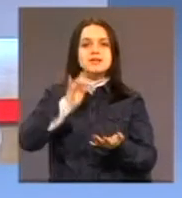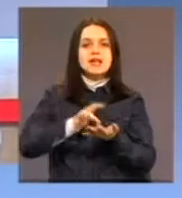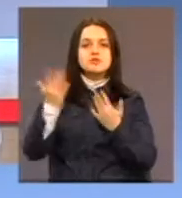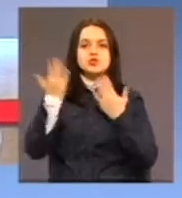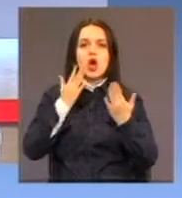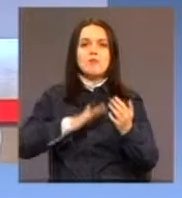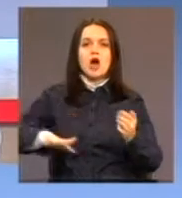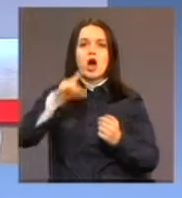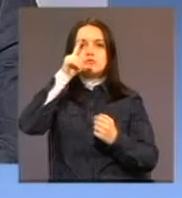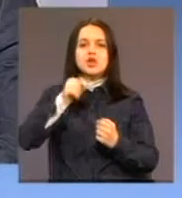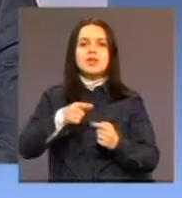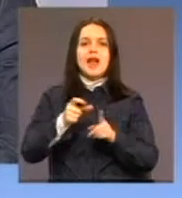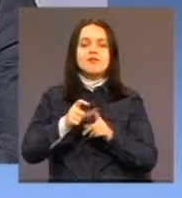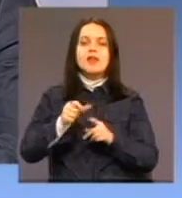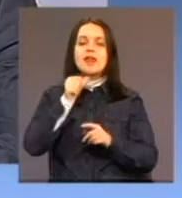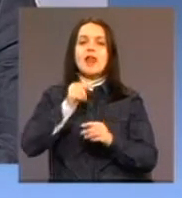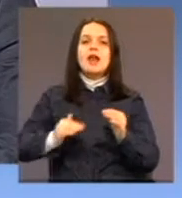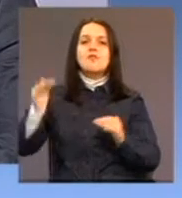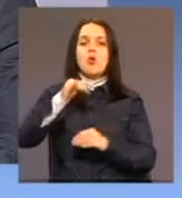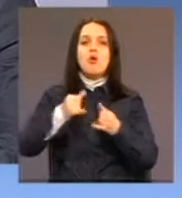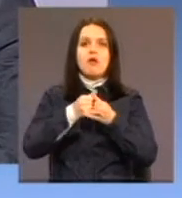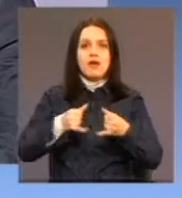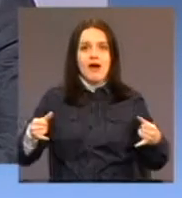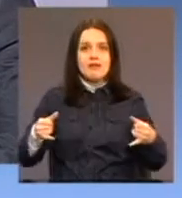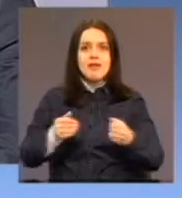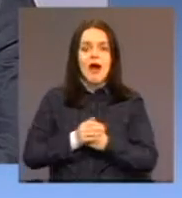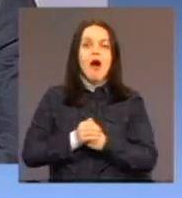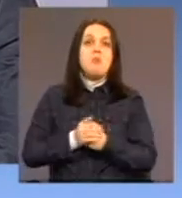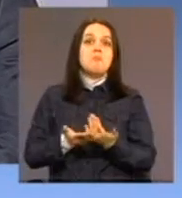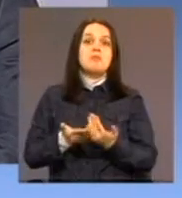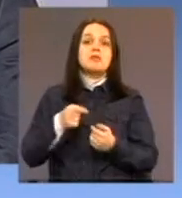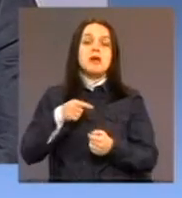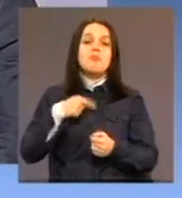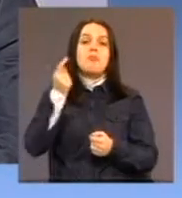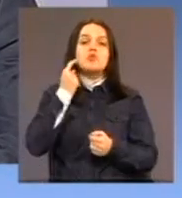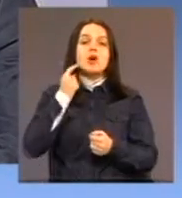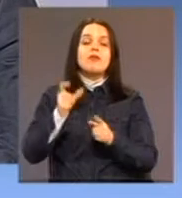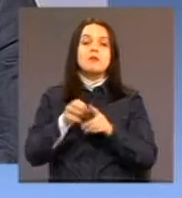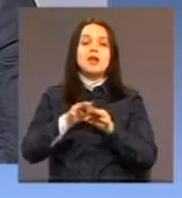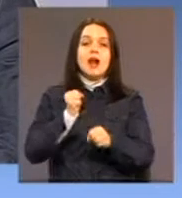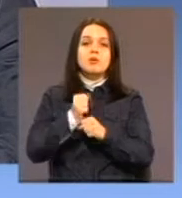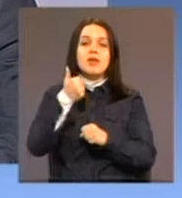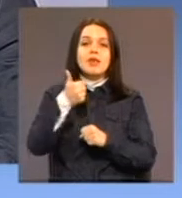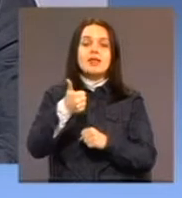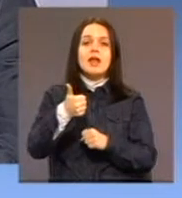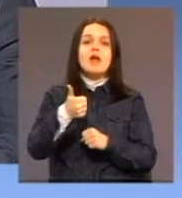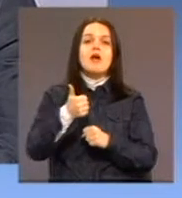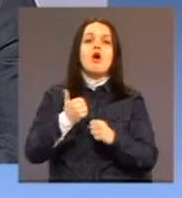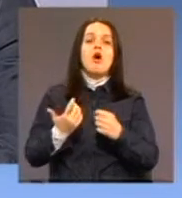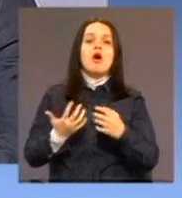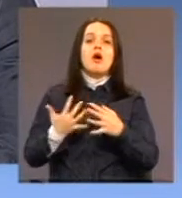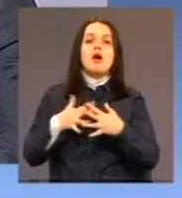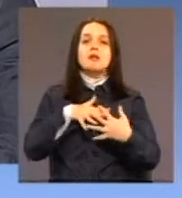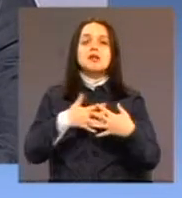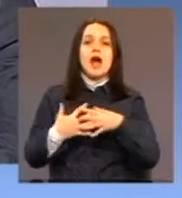zdravlja. Znači, na nivou opštine se trudimo da napravimo jedan sistem djelovanja multisektoralni koji će donijeti da